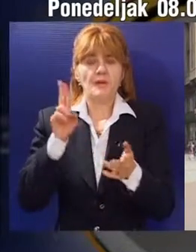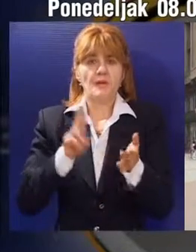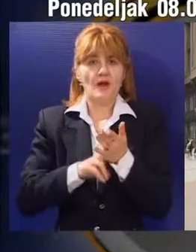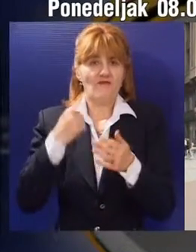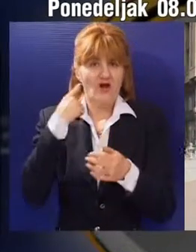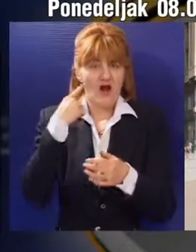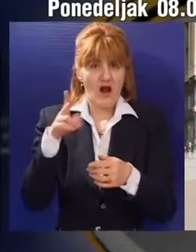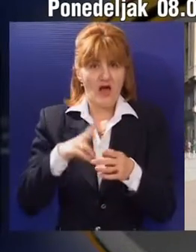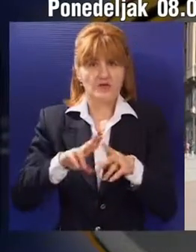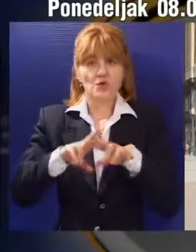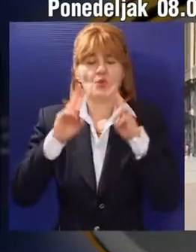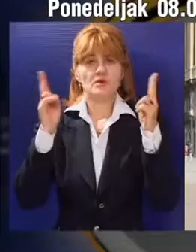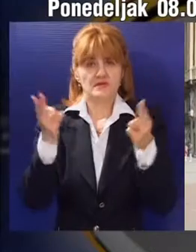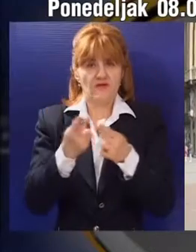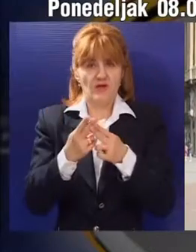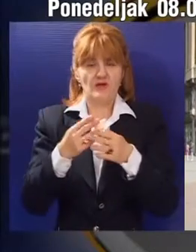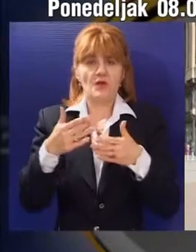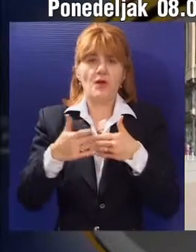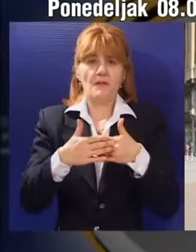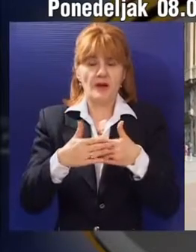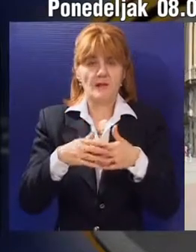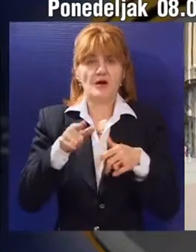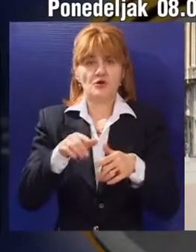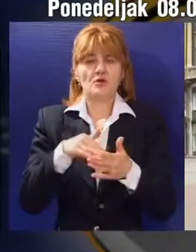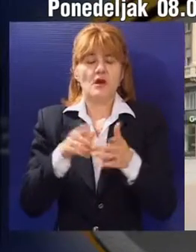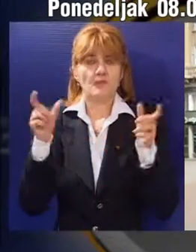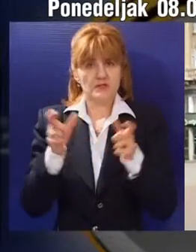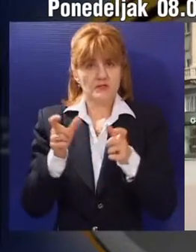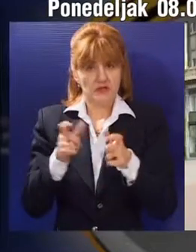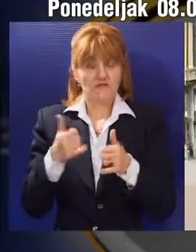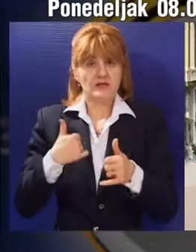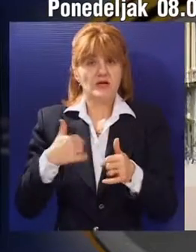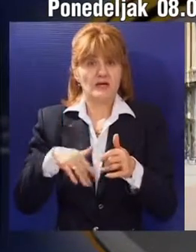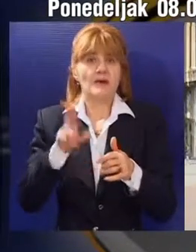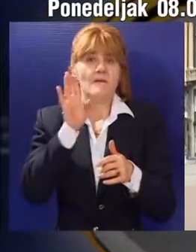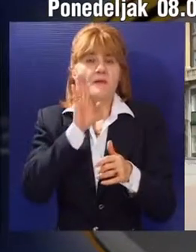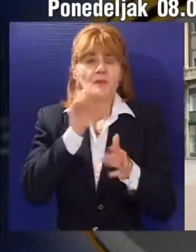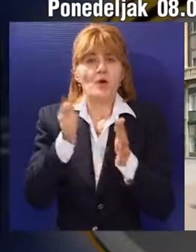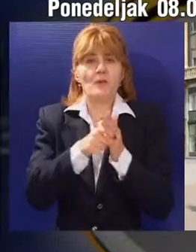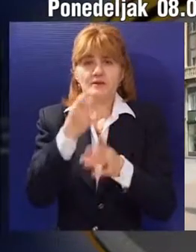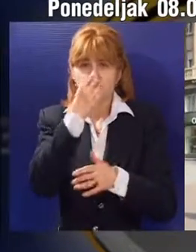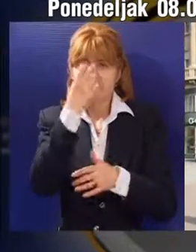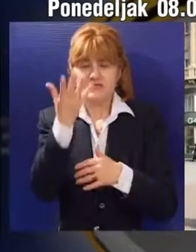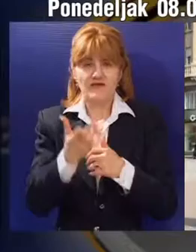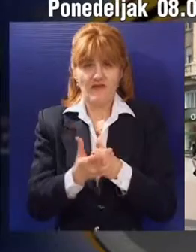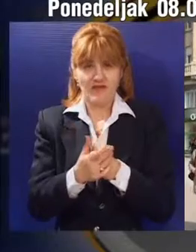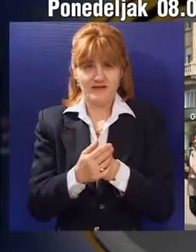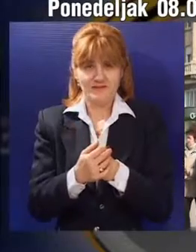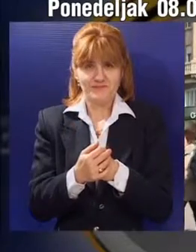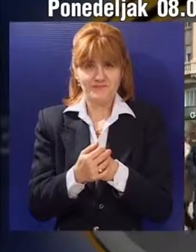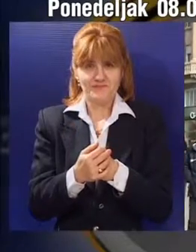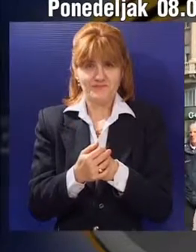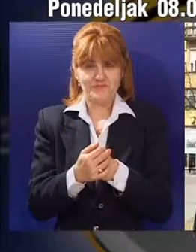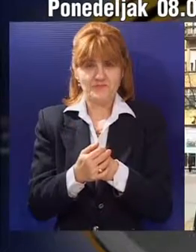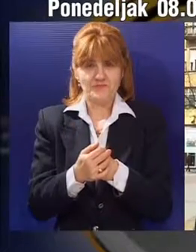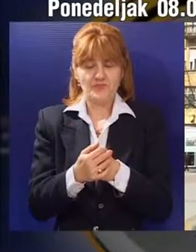Americi, a zatim i svogde u svetu. Ili podržaš ovaj dati mi li ga obeležavaš? Da, evo sad sem krenuo mami da kupim cveće pa ste me navatali.